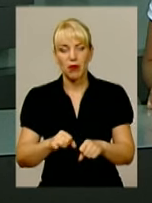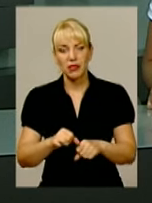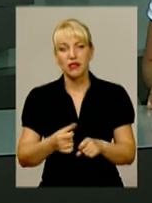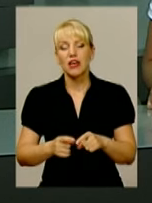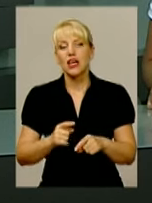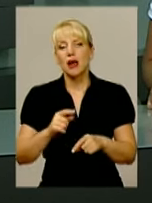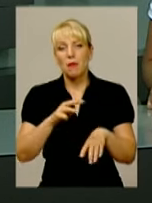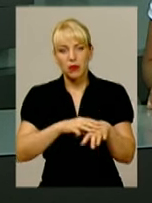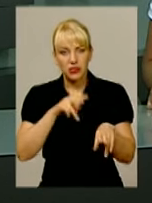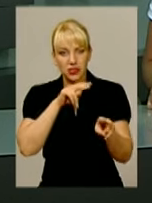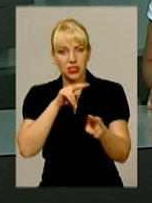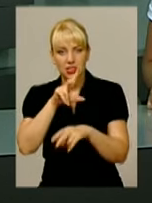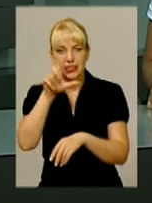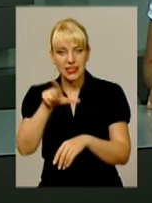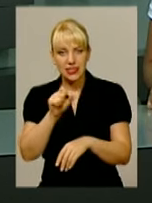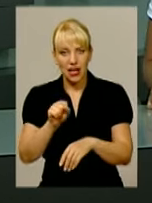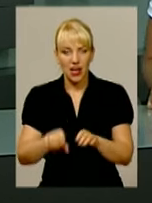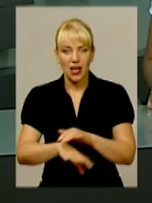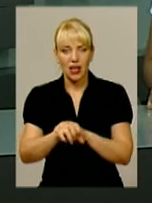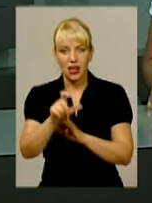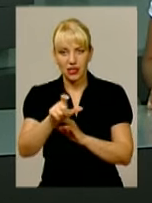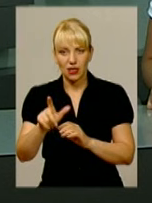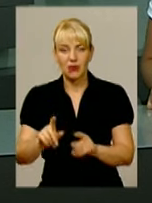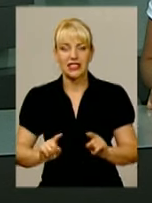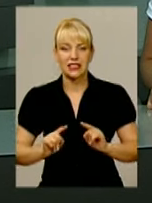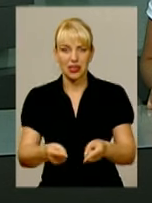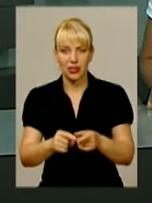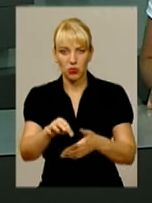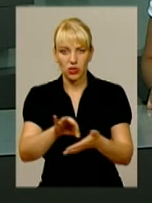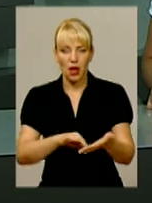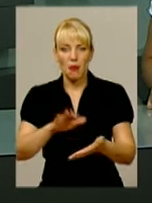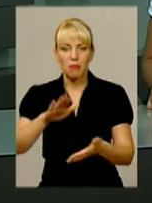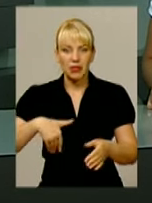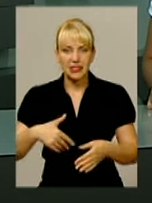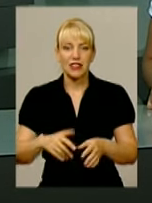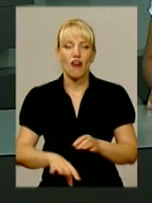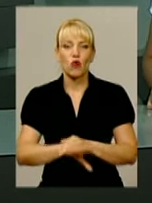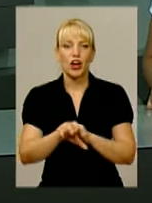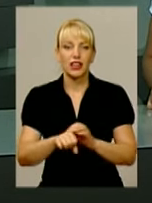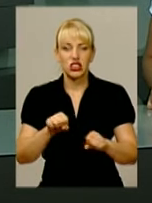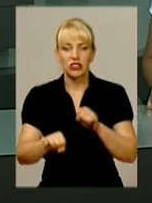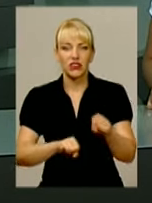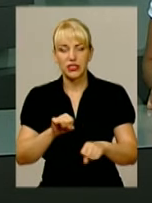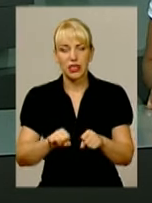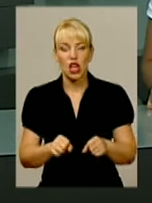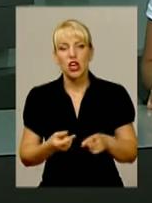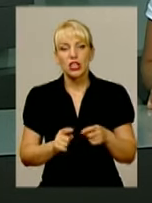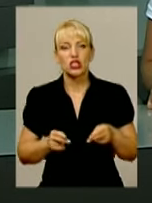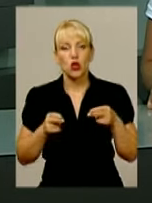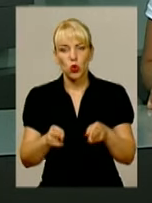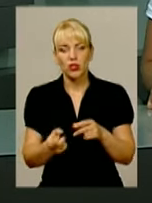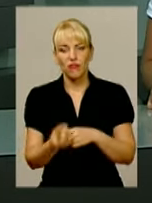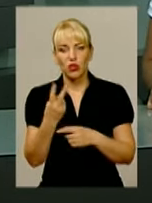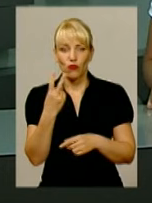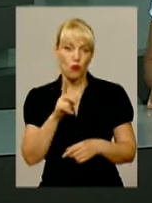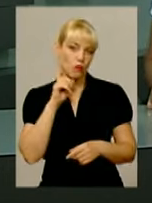правоохоронці відстежували зловмисників, і врешті їм вдалося затримати їх одразу ж після скоєння чергової крадіжки. Злодіями виявилось